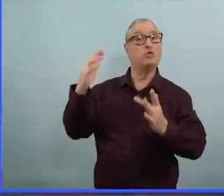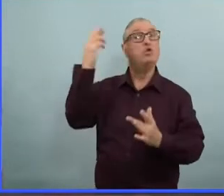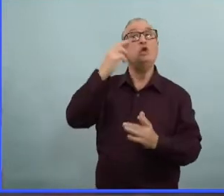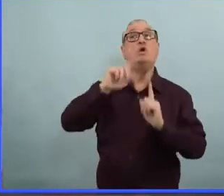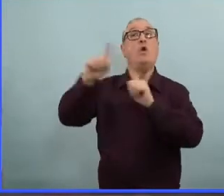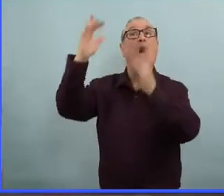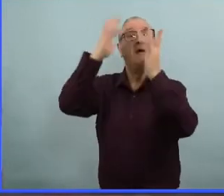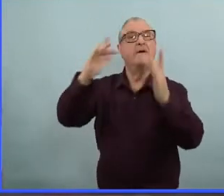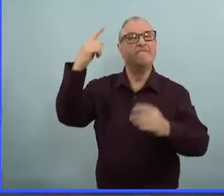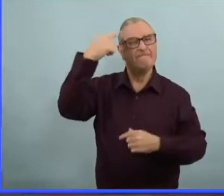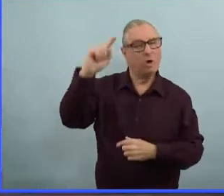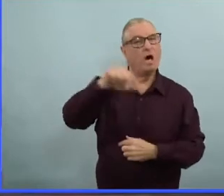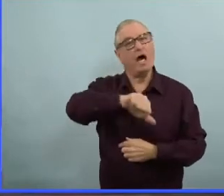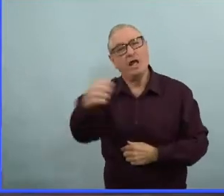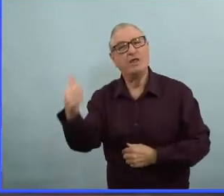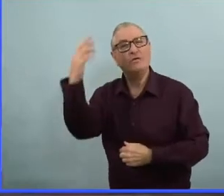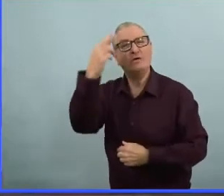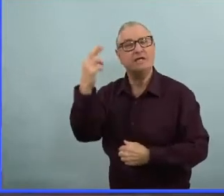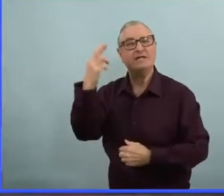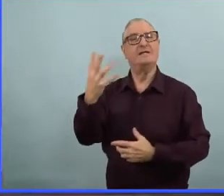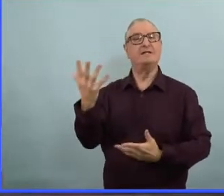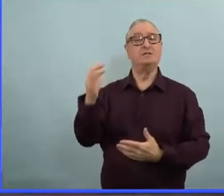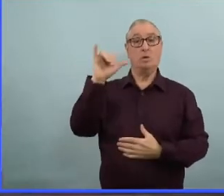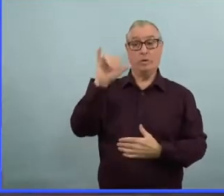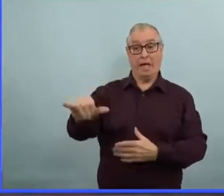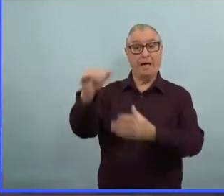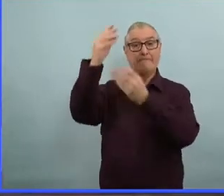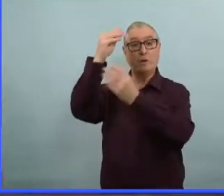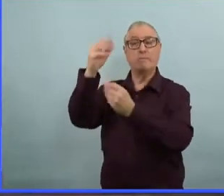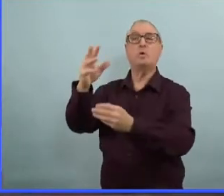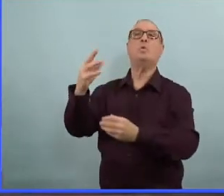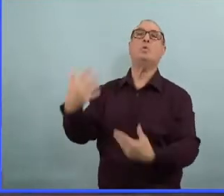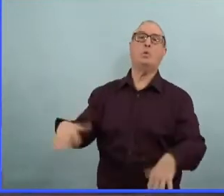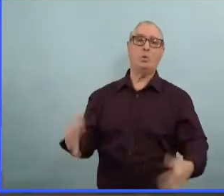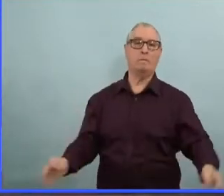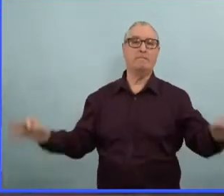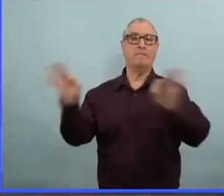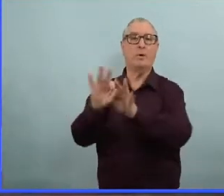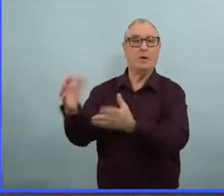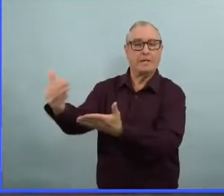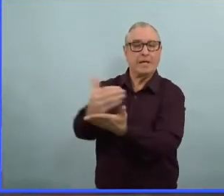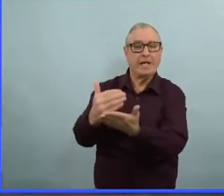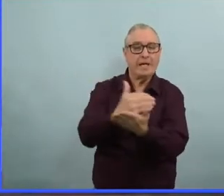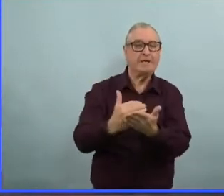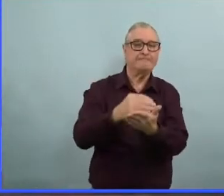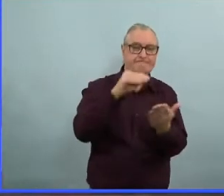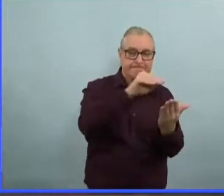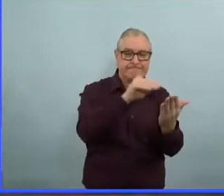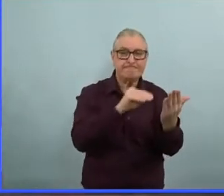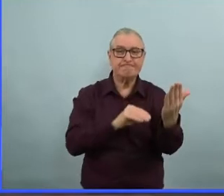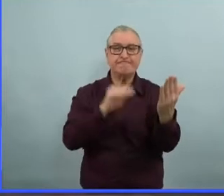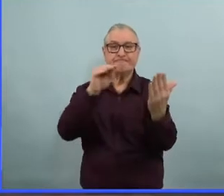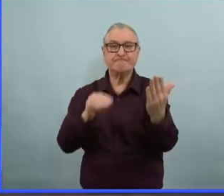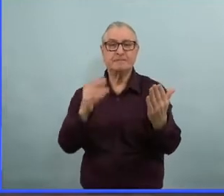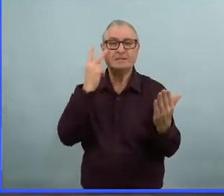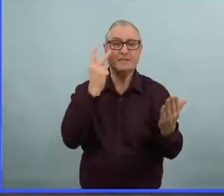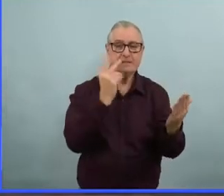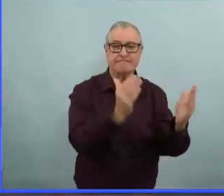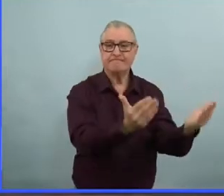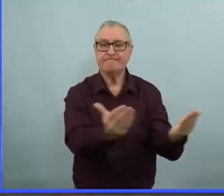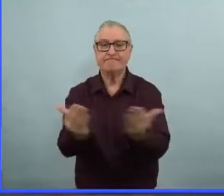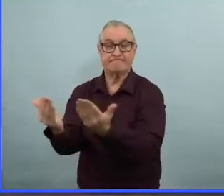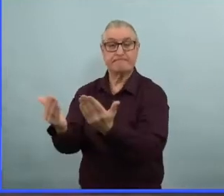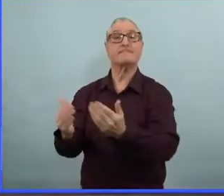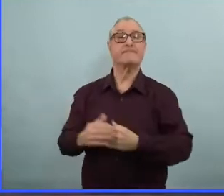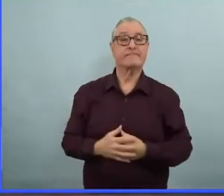examine la manière de quantifier ces données, d'établir des modèles, on voit qu'à peu près 60% des personnes qui sont admises à l